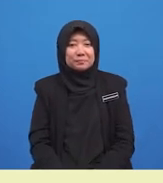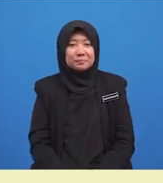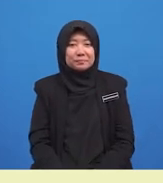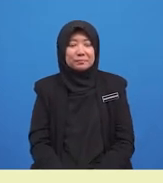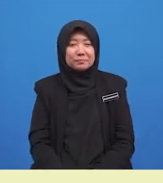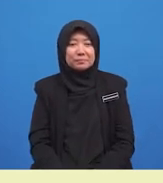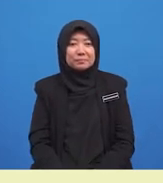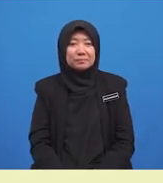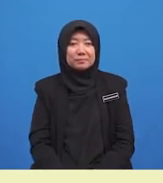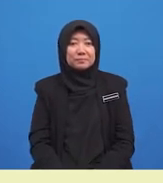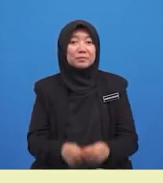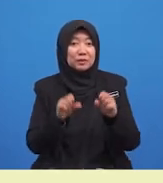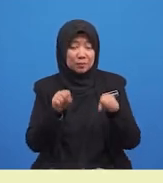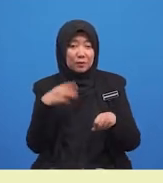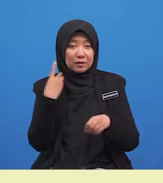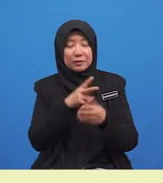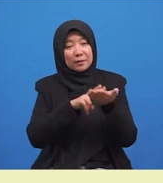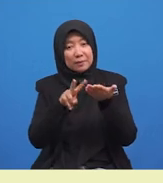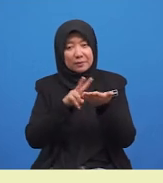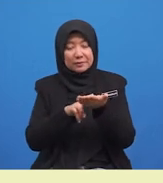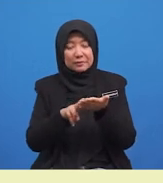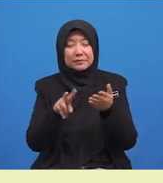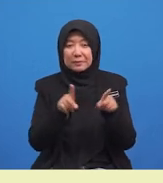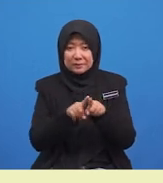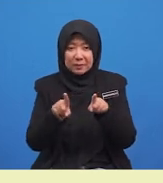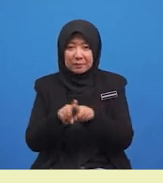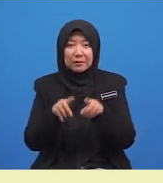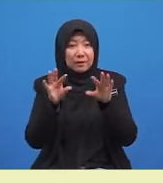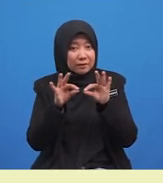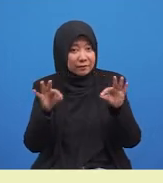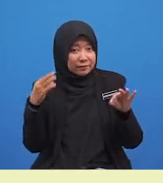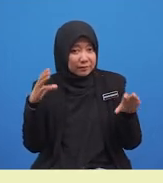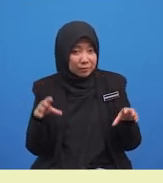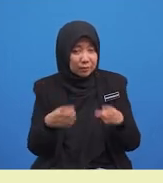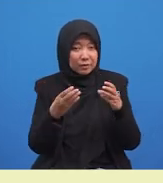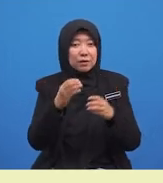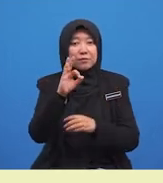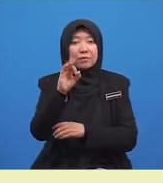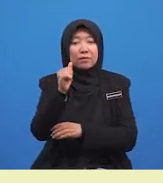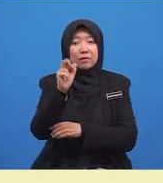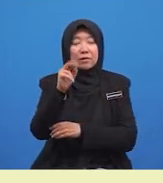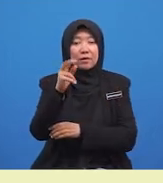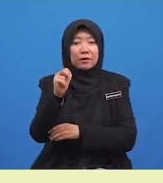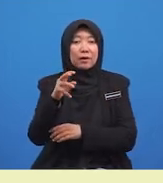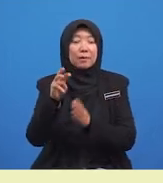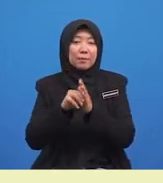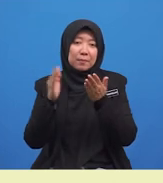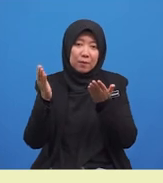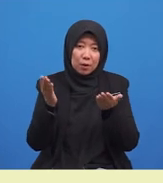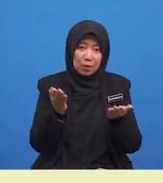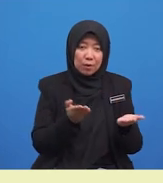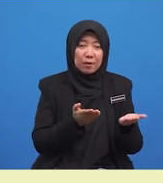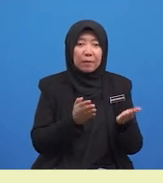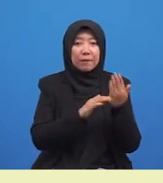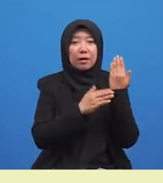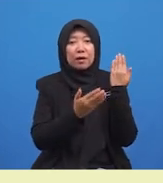Boleh kita baca sama-sama ayat yang telah dibina? Farhana, membawa bakul yang